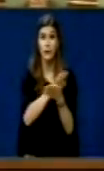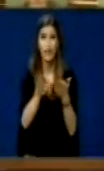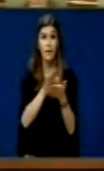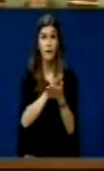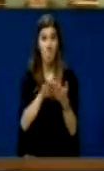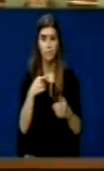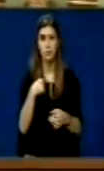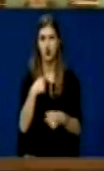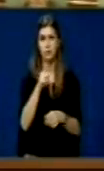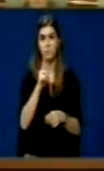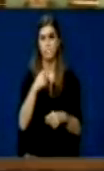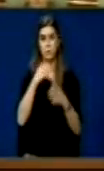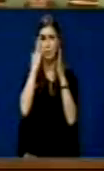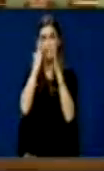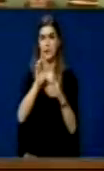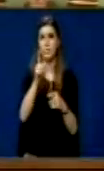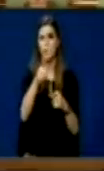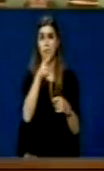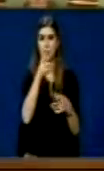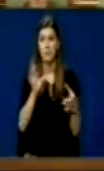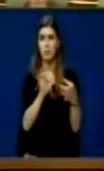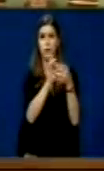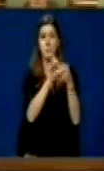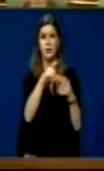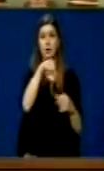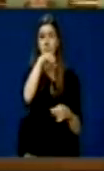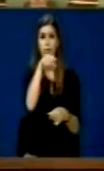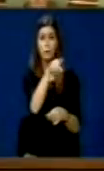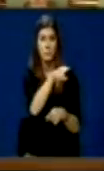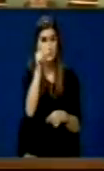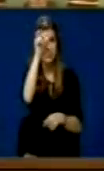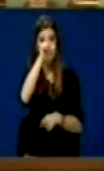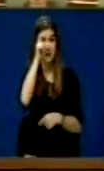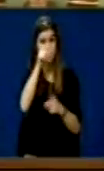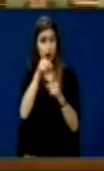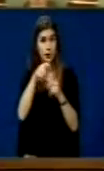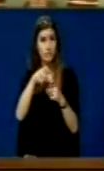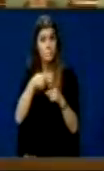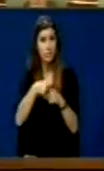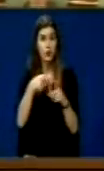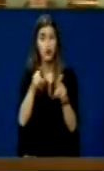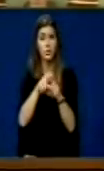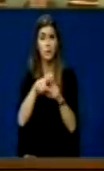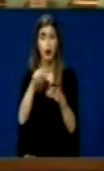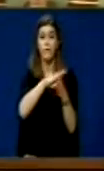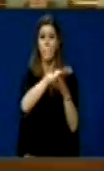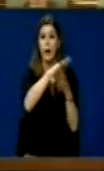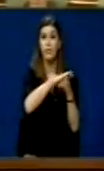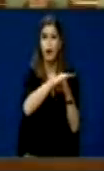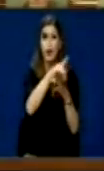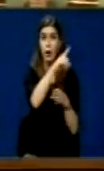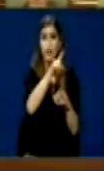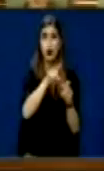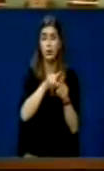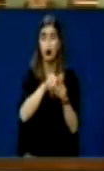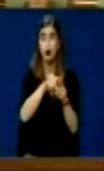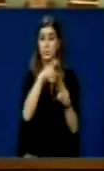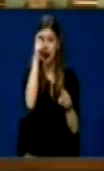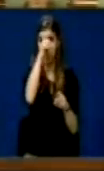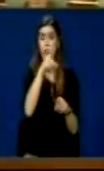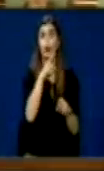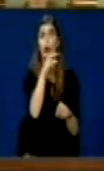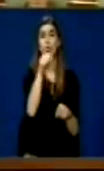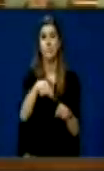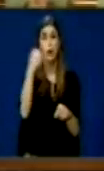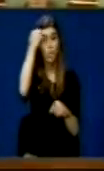ata kështë këtë lojërës e përshkëtetit për balë Serbis duke amnistuar krimjen që ka ndodhë bërna teritorit e publikës Kosovës në kone pas